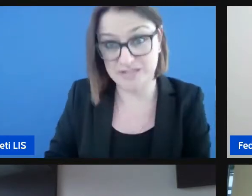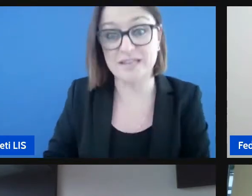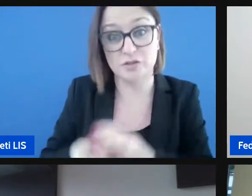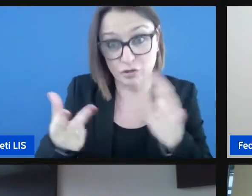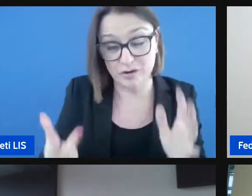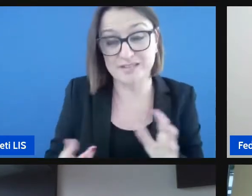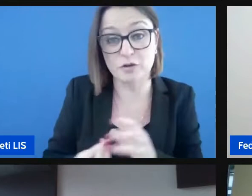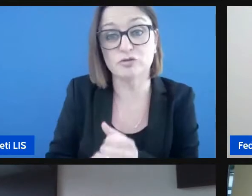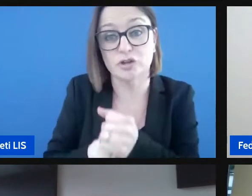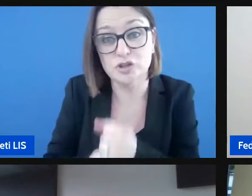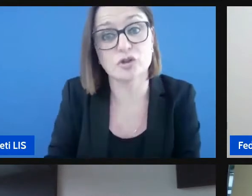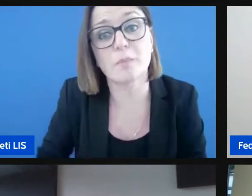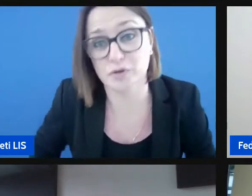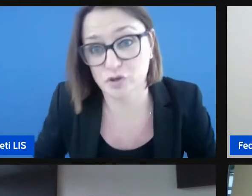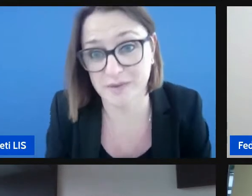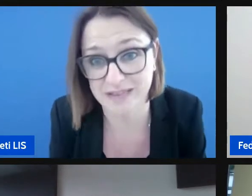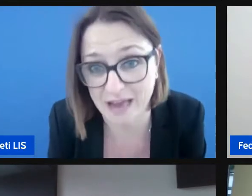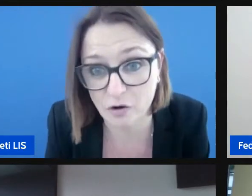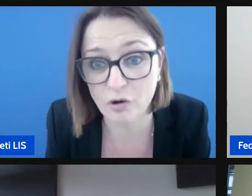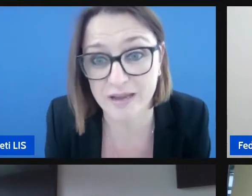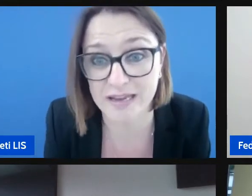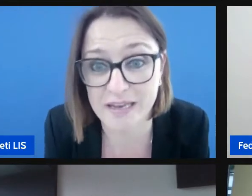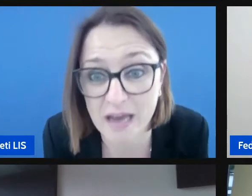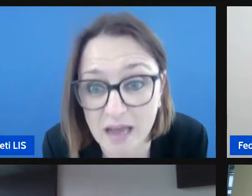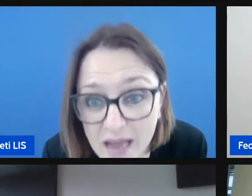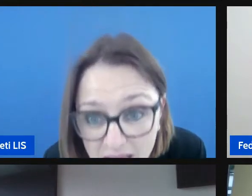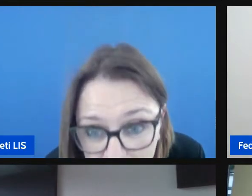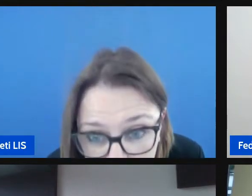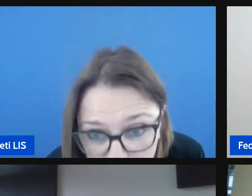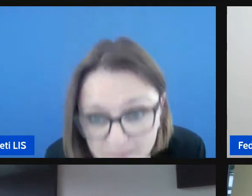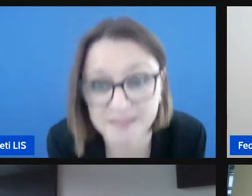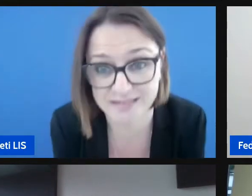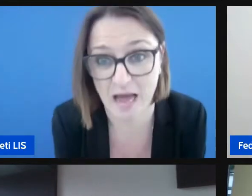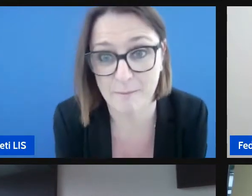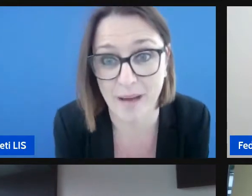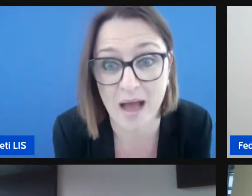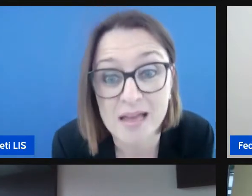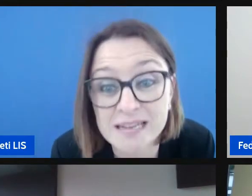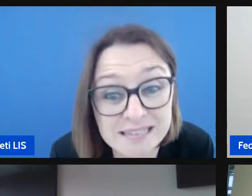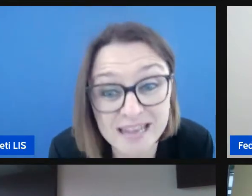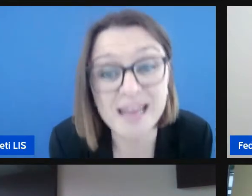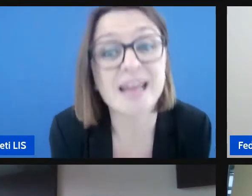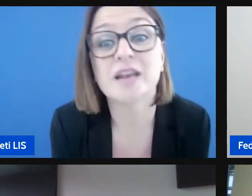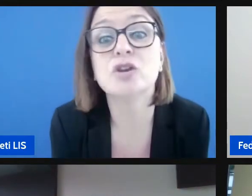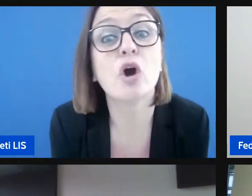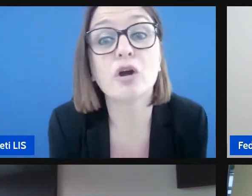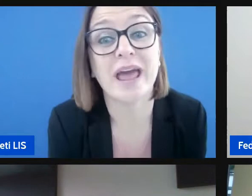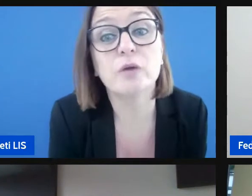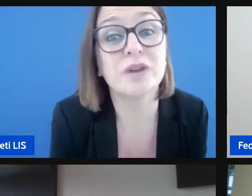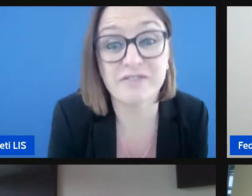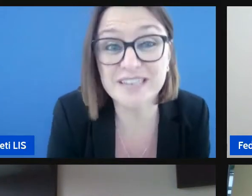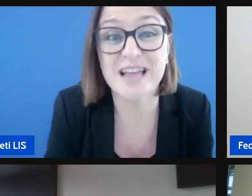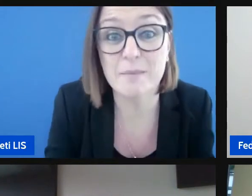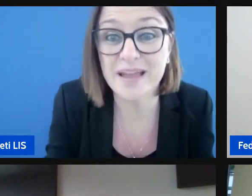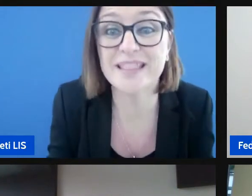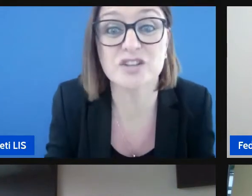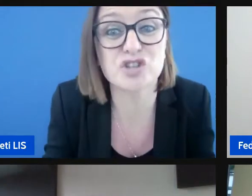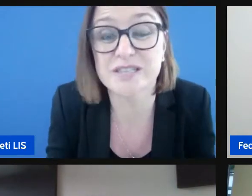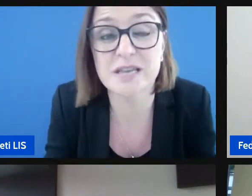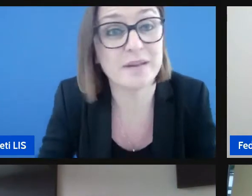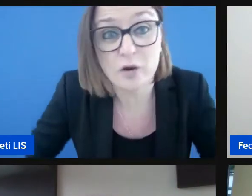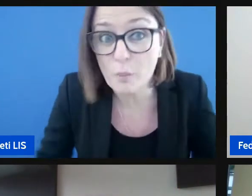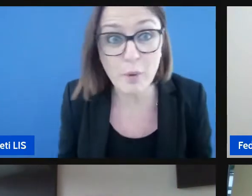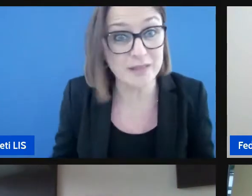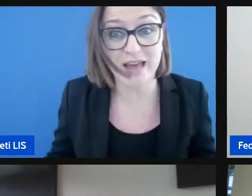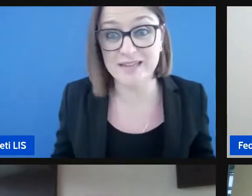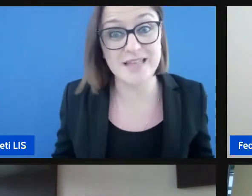si sono resi conto che ci sono possono mandarlo in stampa se non è universalmente